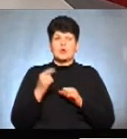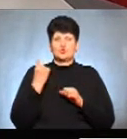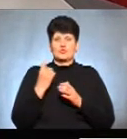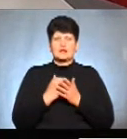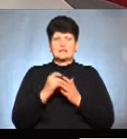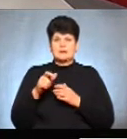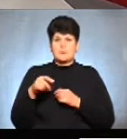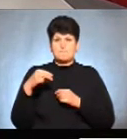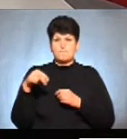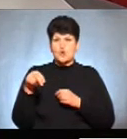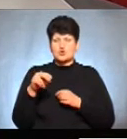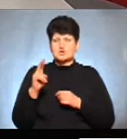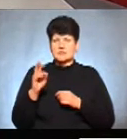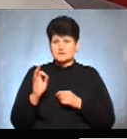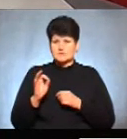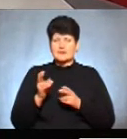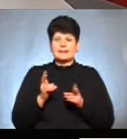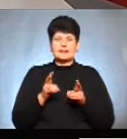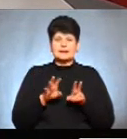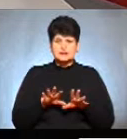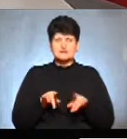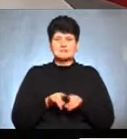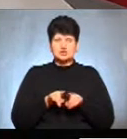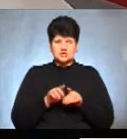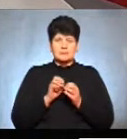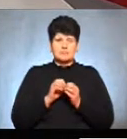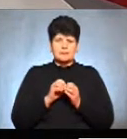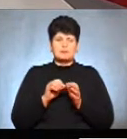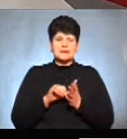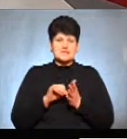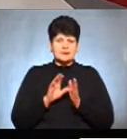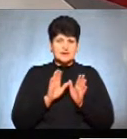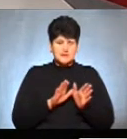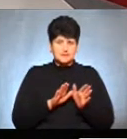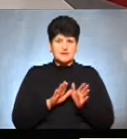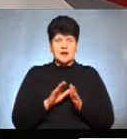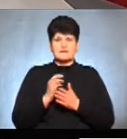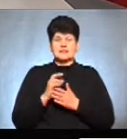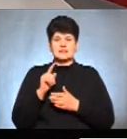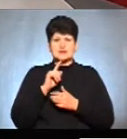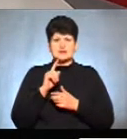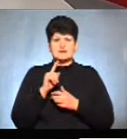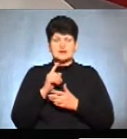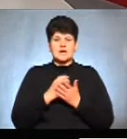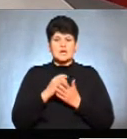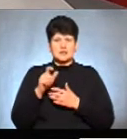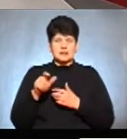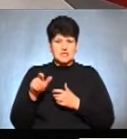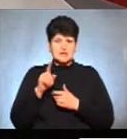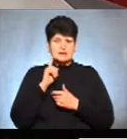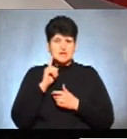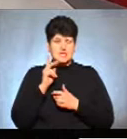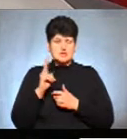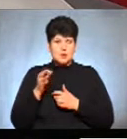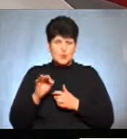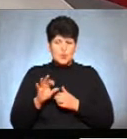Порошенка, то, власне, залишилися ті самі представники майже всюди, а от від кандидата Зеленського, то поповнено